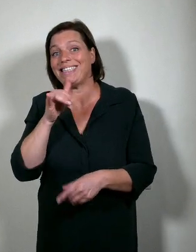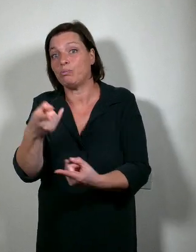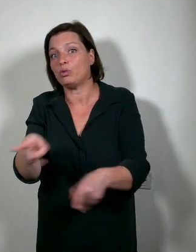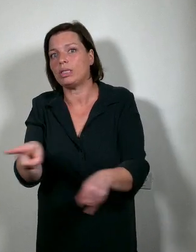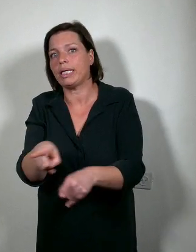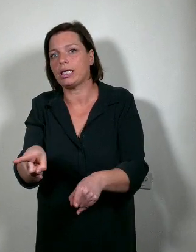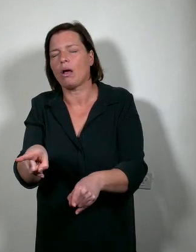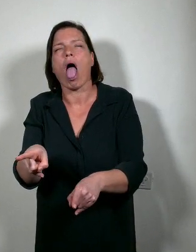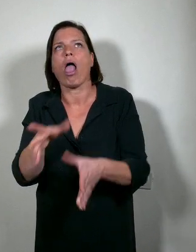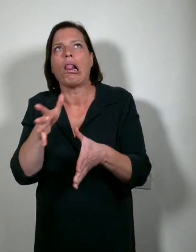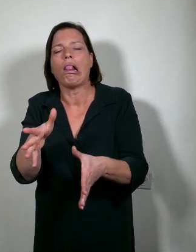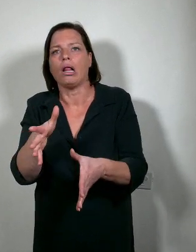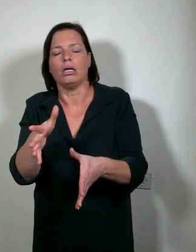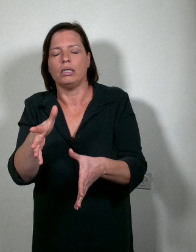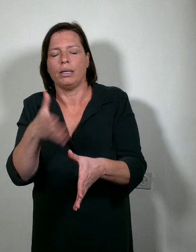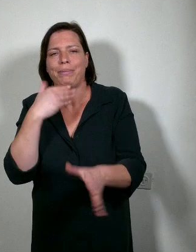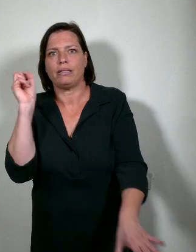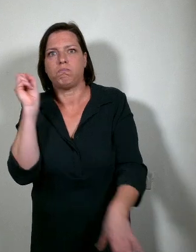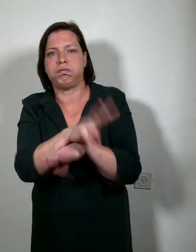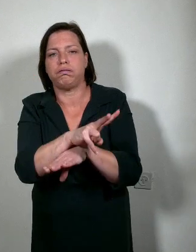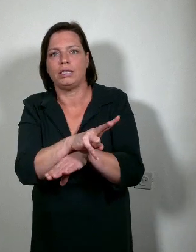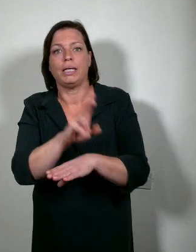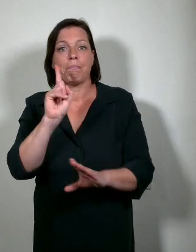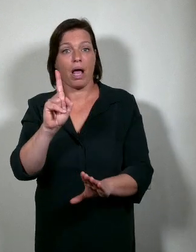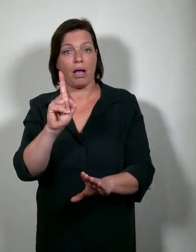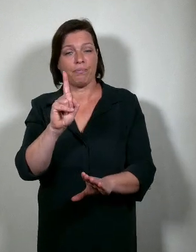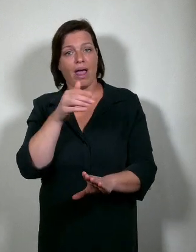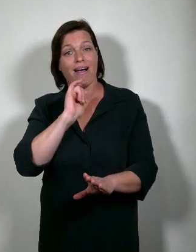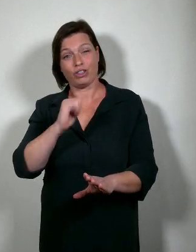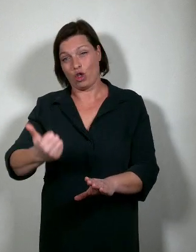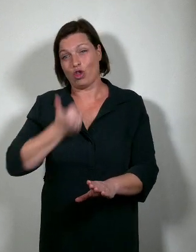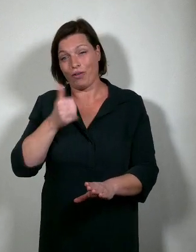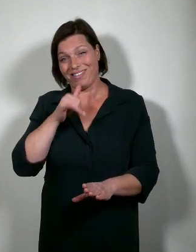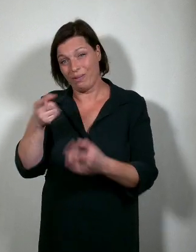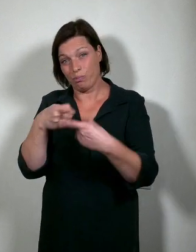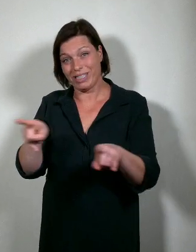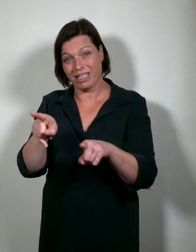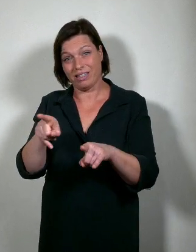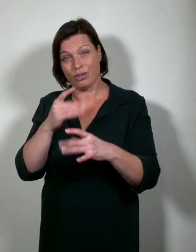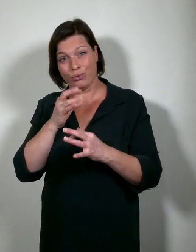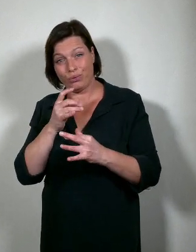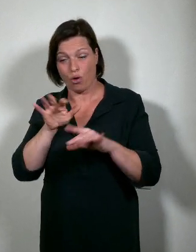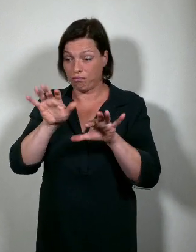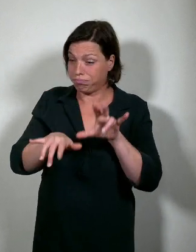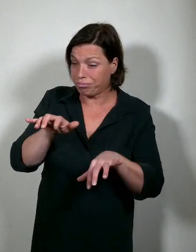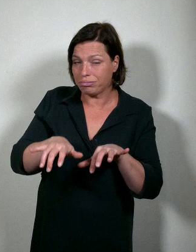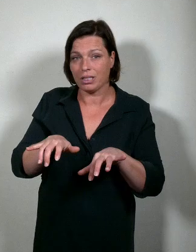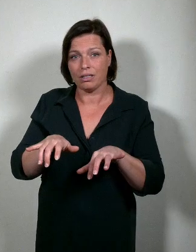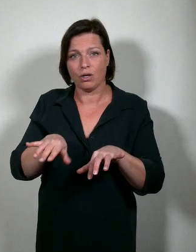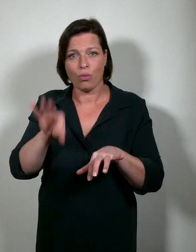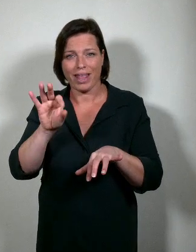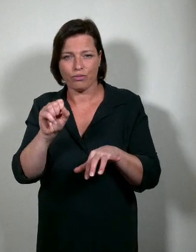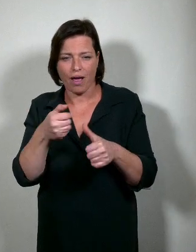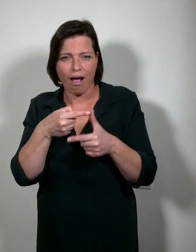muziek om van weg te lopen. Maar wie avant-garde muziek durft te spelen, ontdekt vaak wonderlijke dingen.